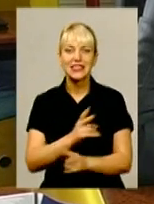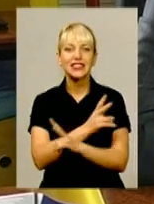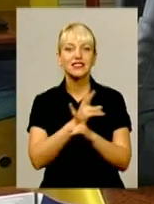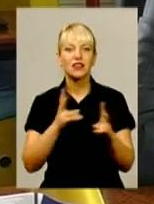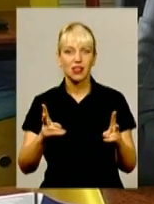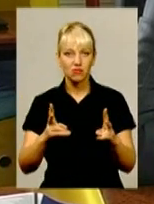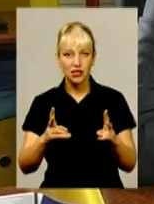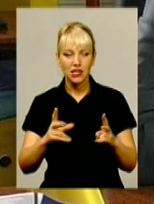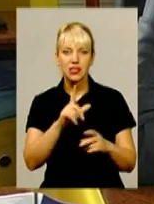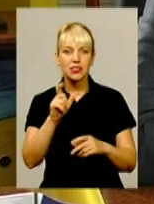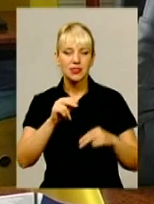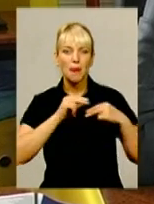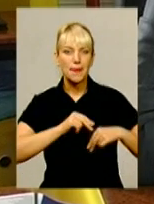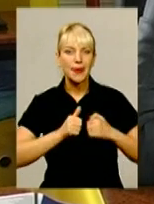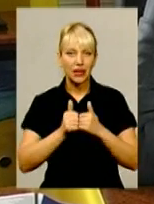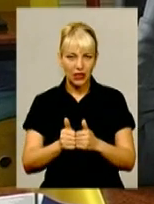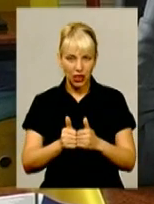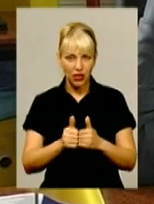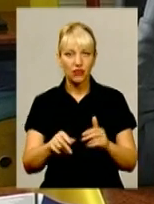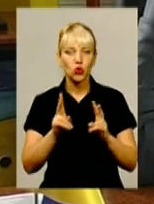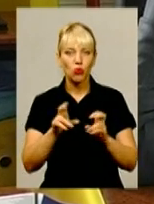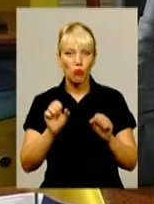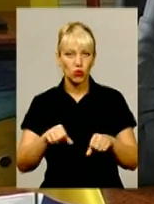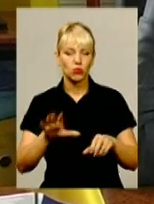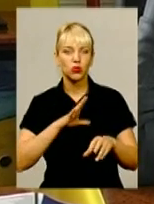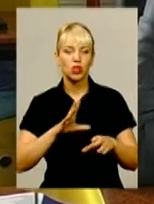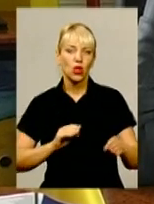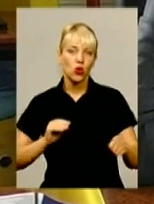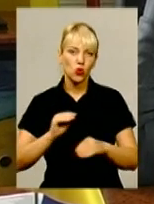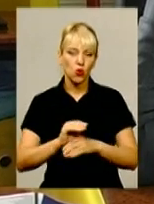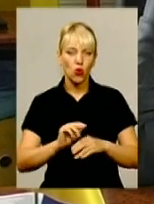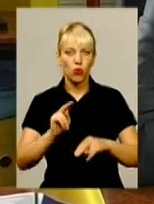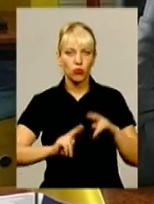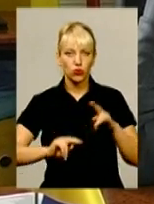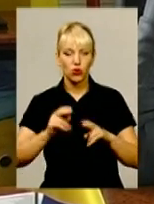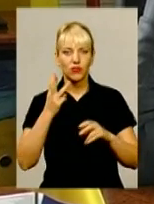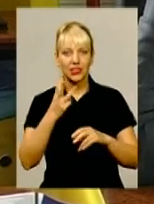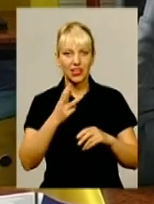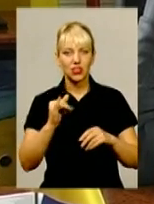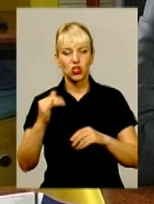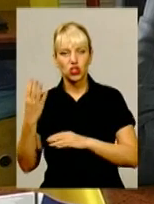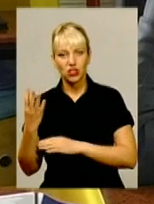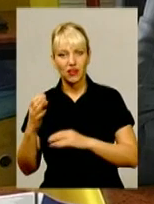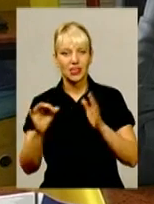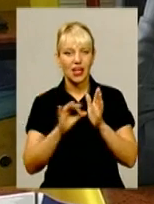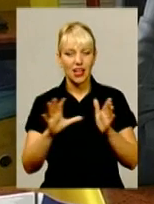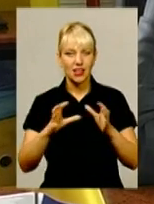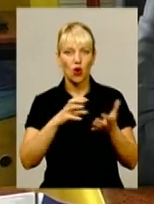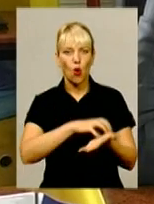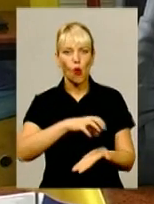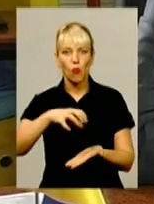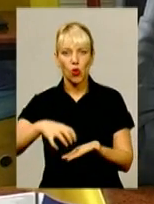З партнерів, хто може бути партнером в добудові 3-4 енергоблоків нашої Хмельницької АЕС.